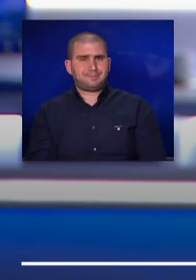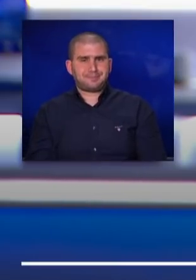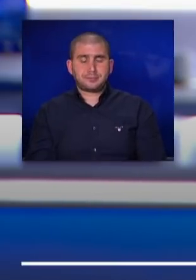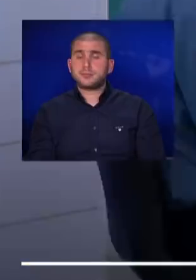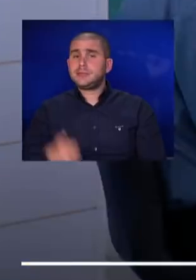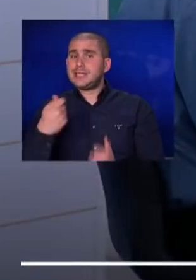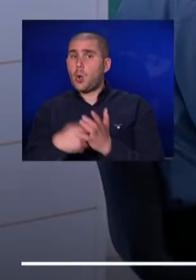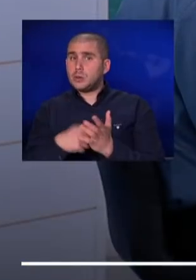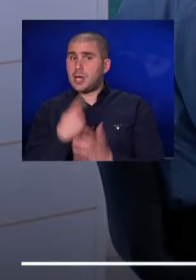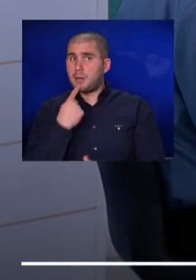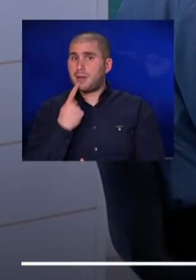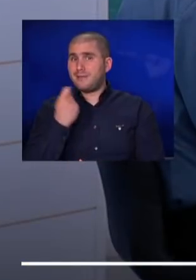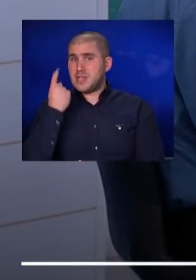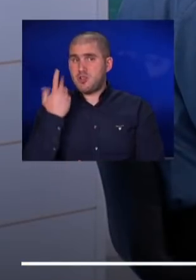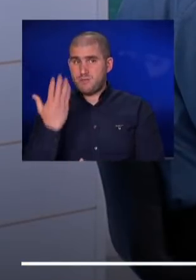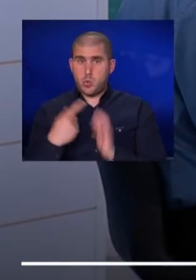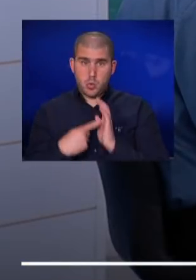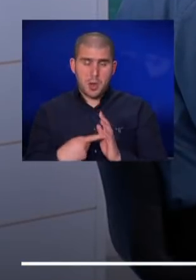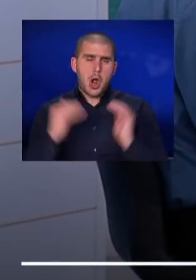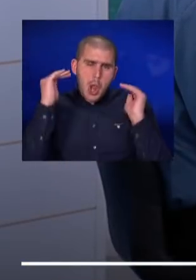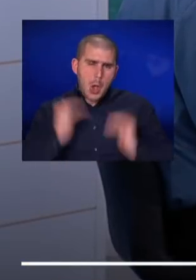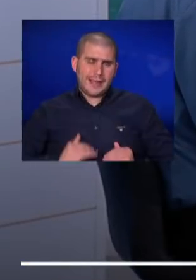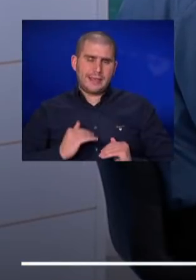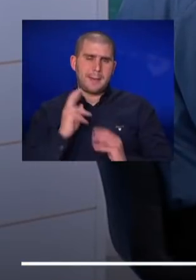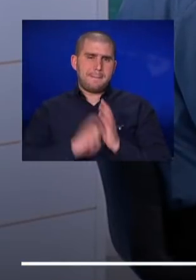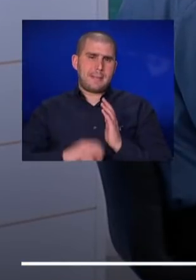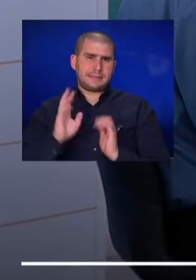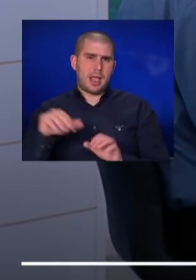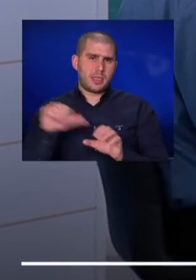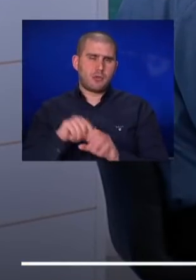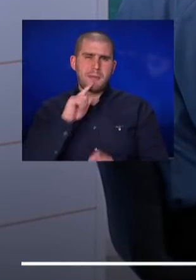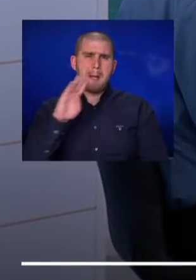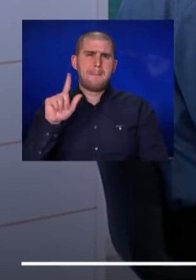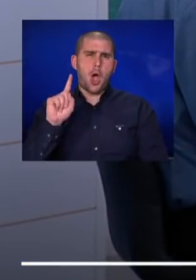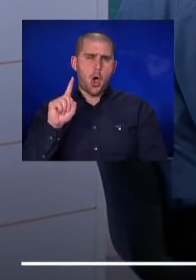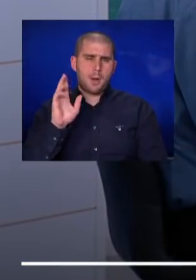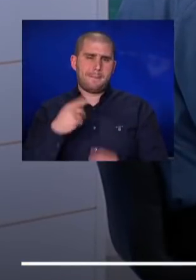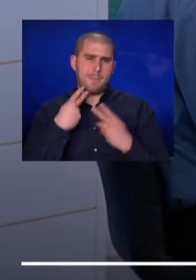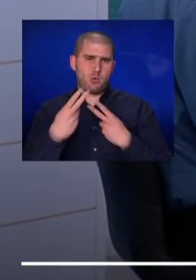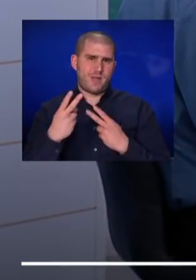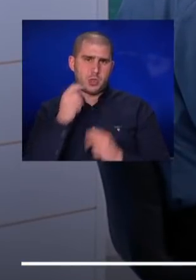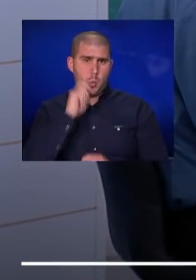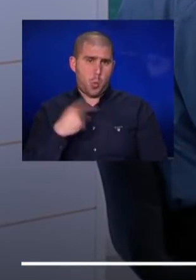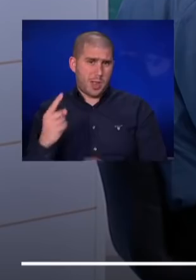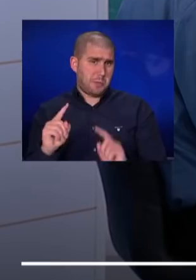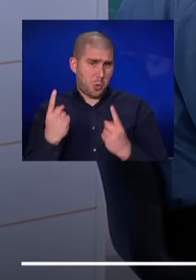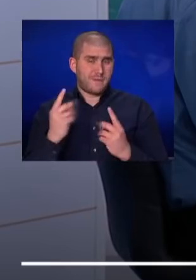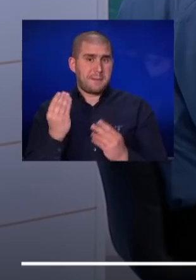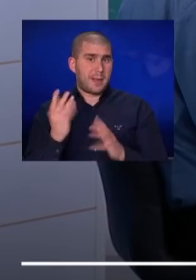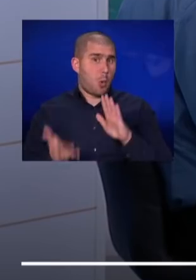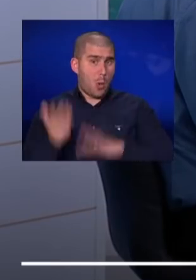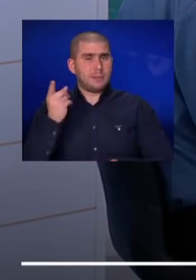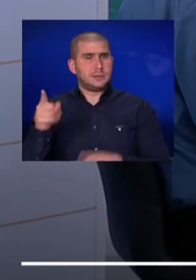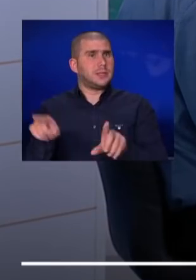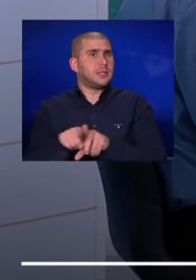האוצר נגיד אמר שבוע שעבר להוריד עכשיו את המס על הדלק, את הבלו, בתגובה למה שקורה באוקראינה ולמחירים שמזנקים. זה כמו